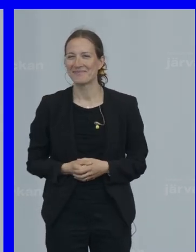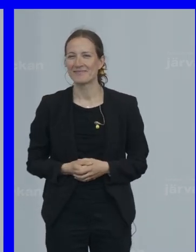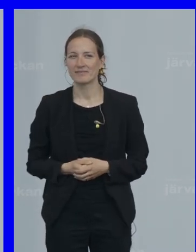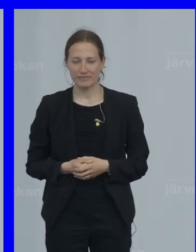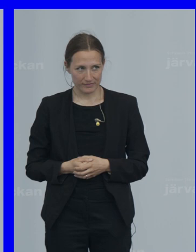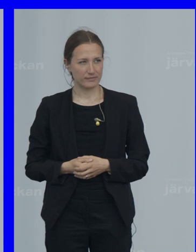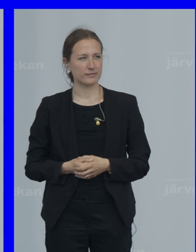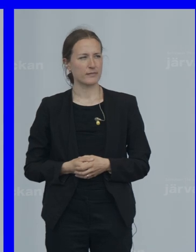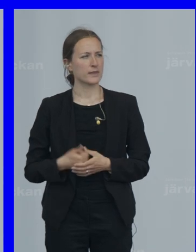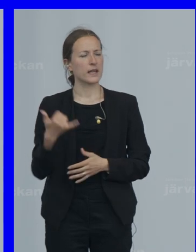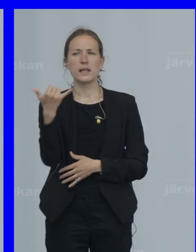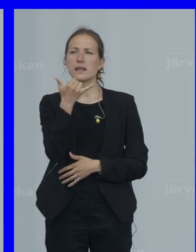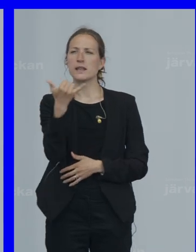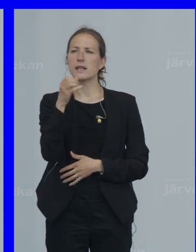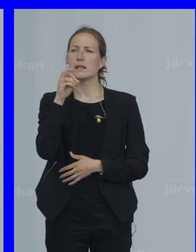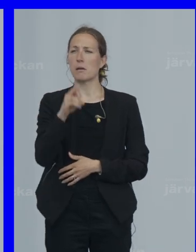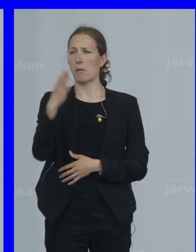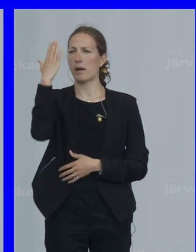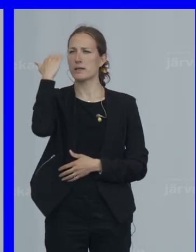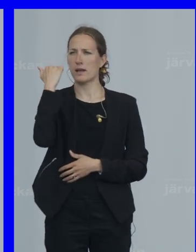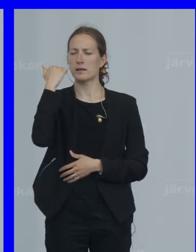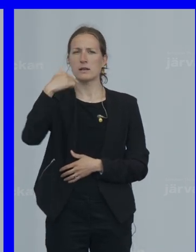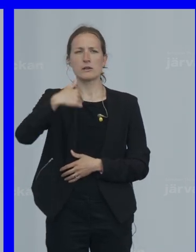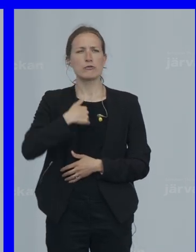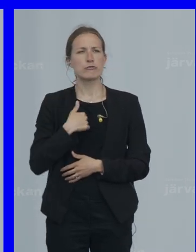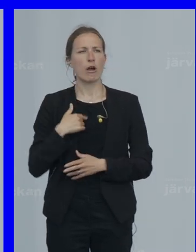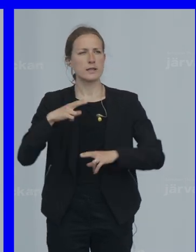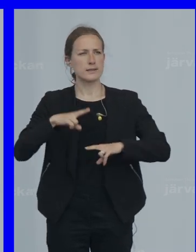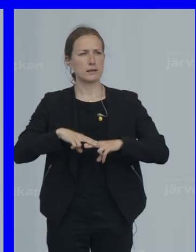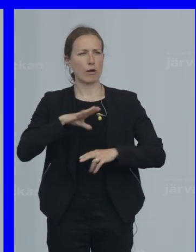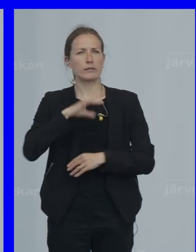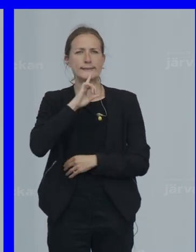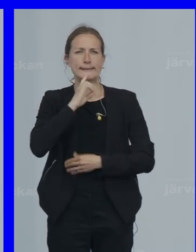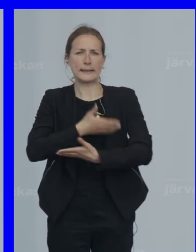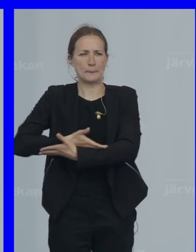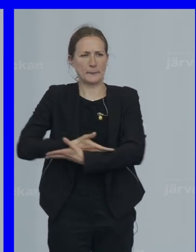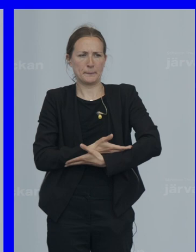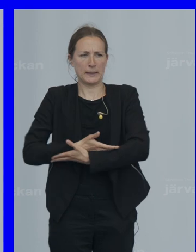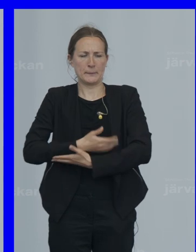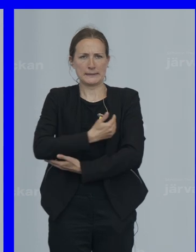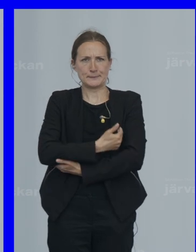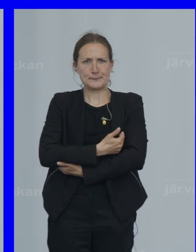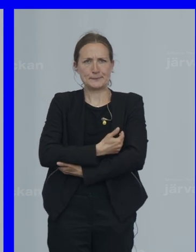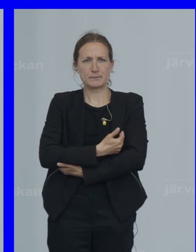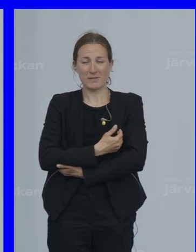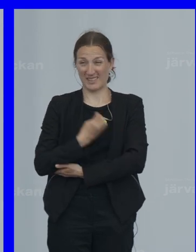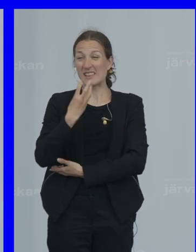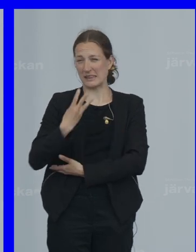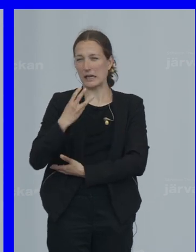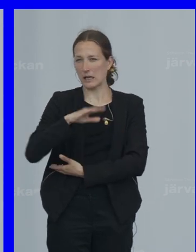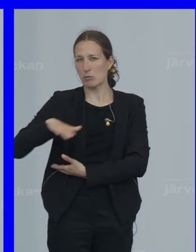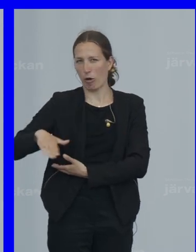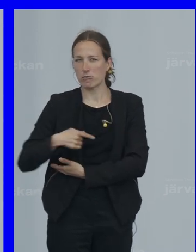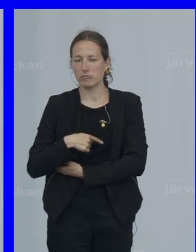För tio år sedan Då satt jag med en liten bebis i famnen Mitt tredje barn